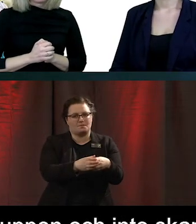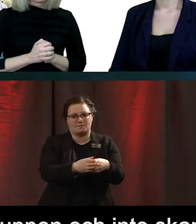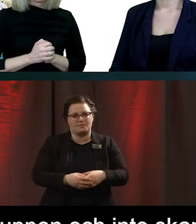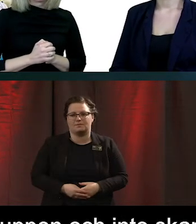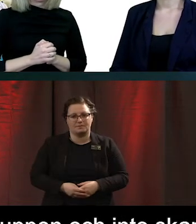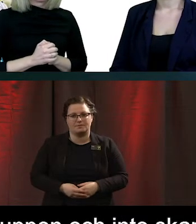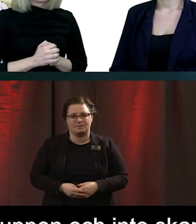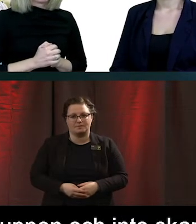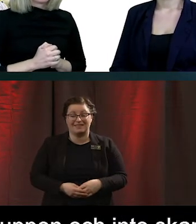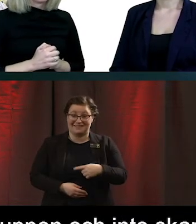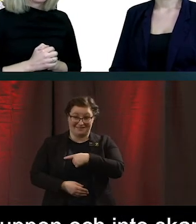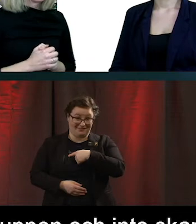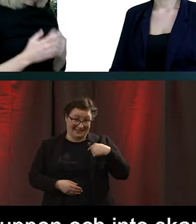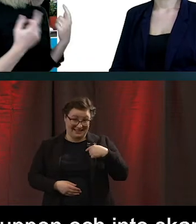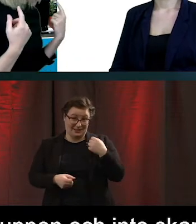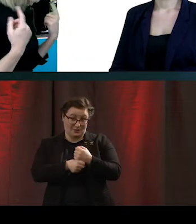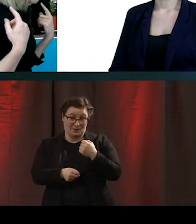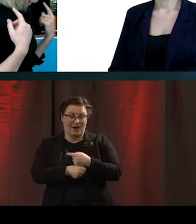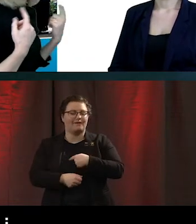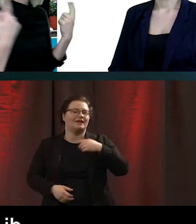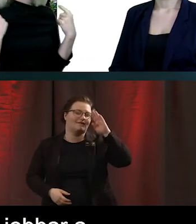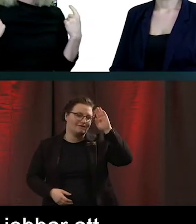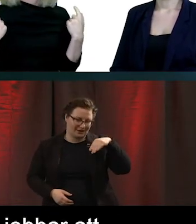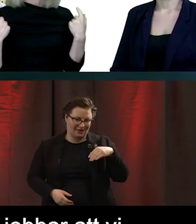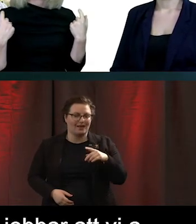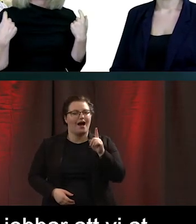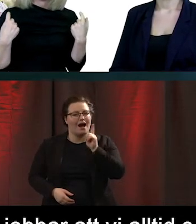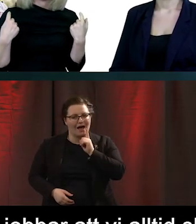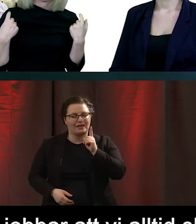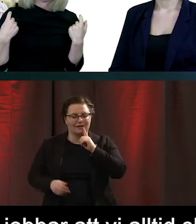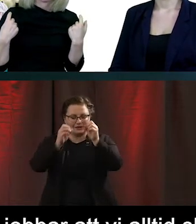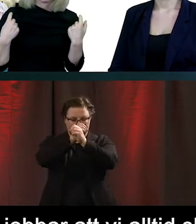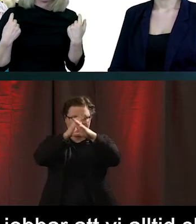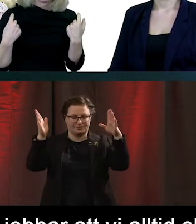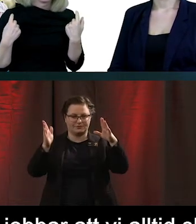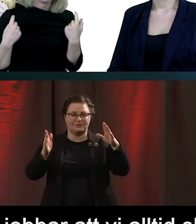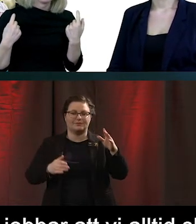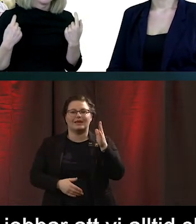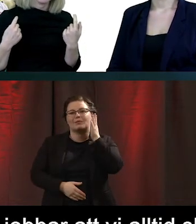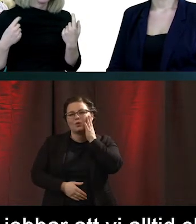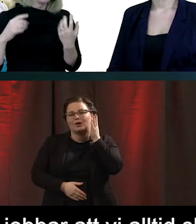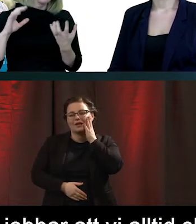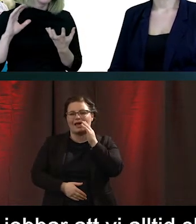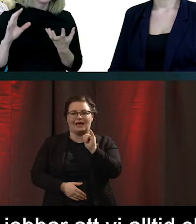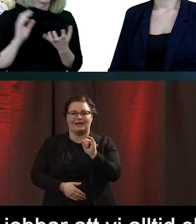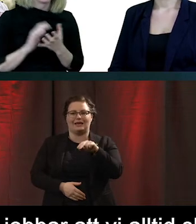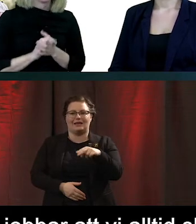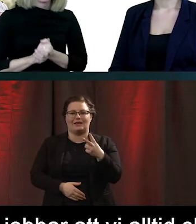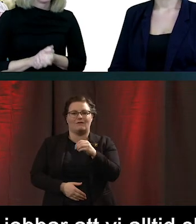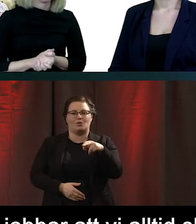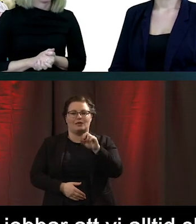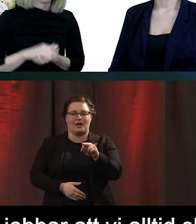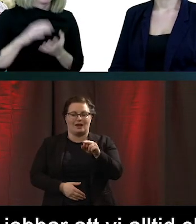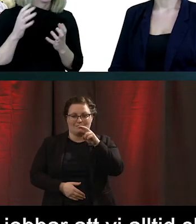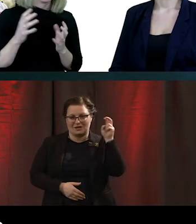Och vi vet när vi jobbar att vi alltid ska ha invånarna perspektivet med oss in. Det är här vi vet. Vi måste ha